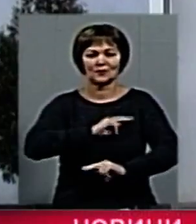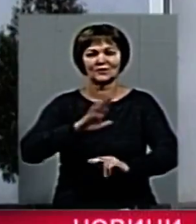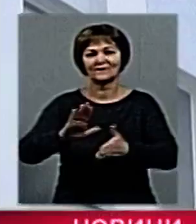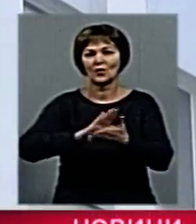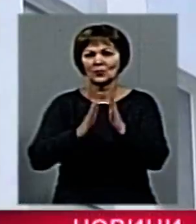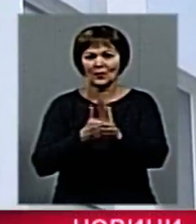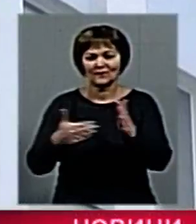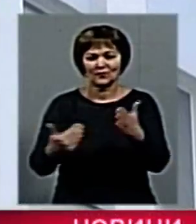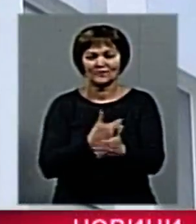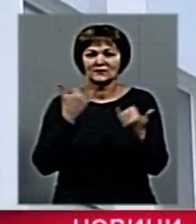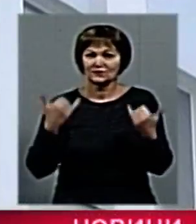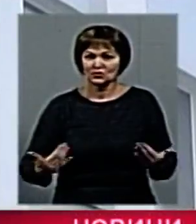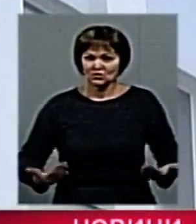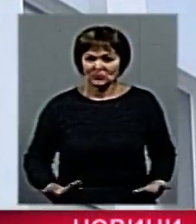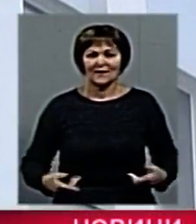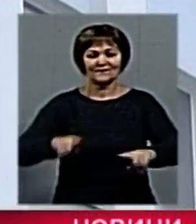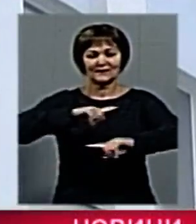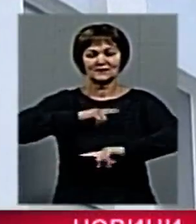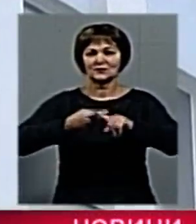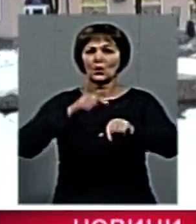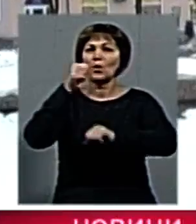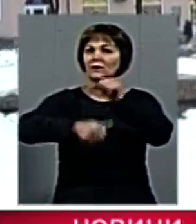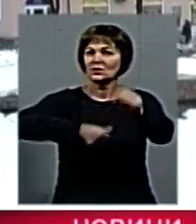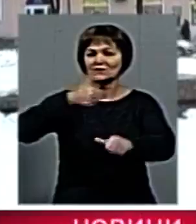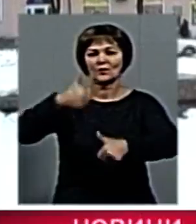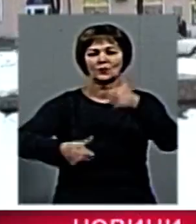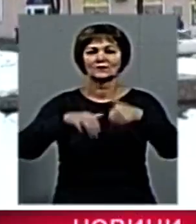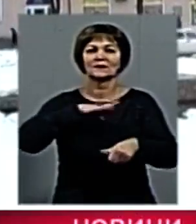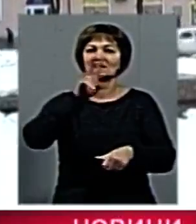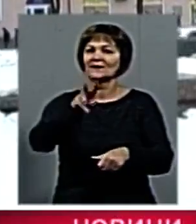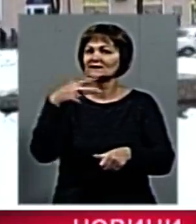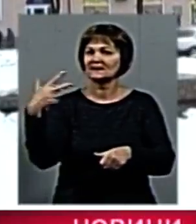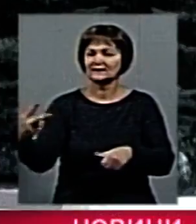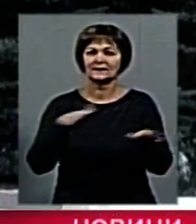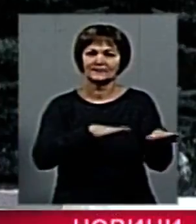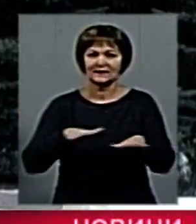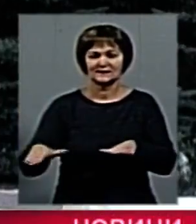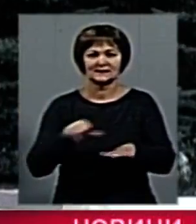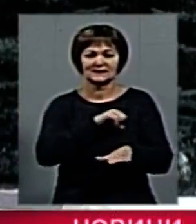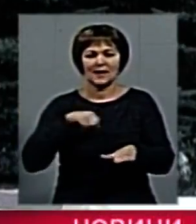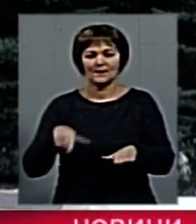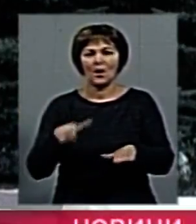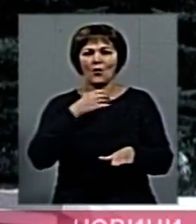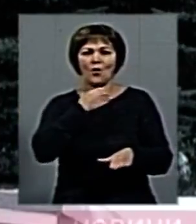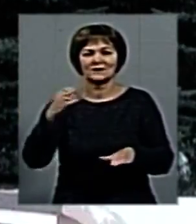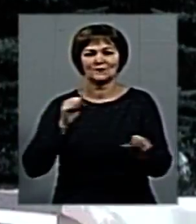нових умовах. Загалом фіналістами цьогорічного конкурсу стали 23 органи місцевого самоврядування.